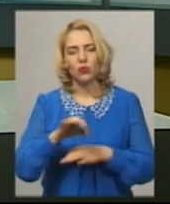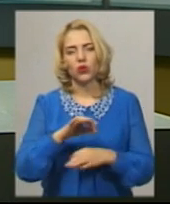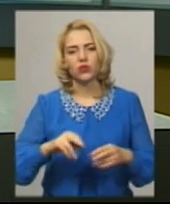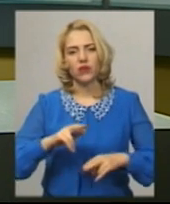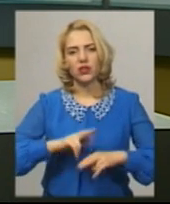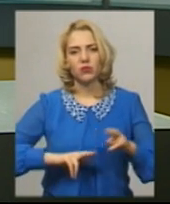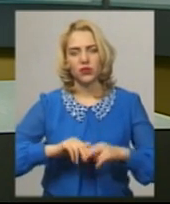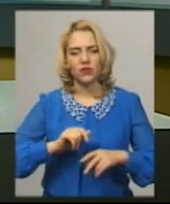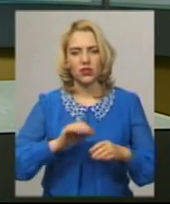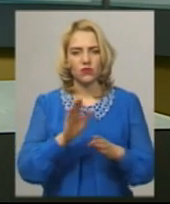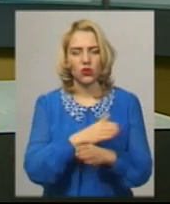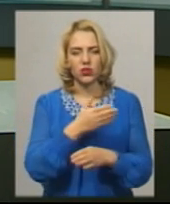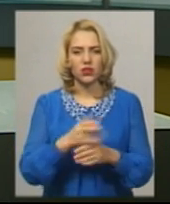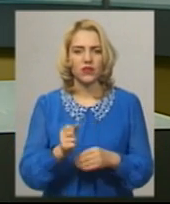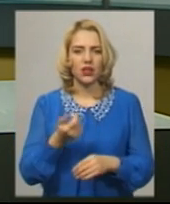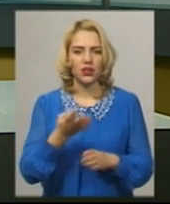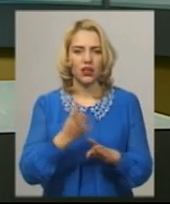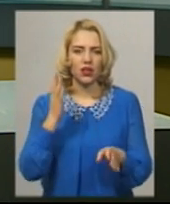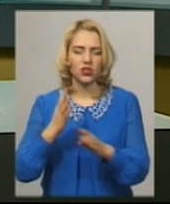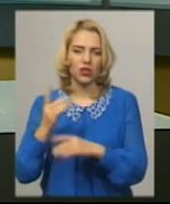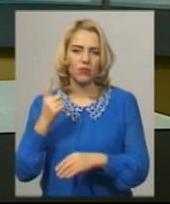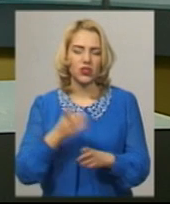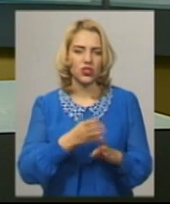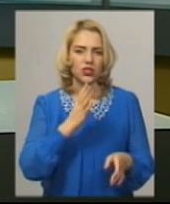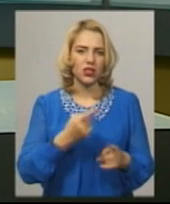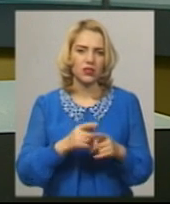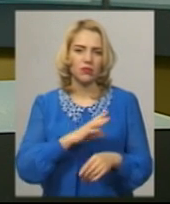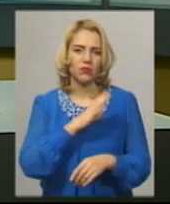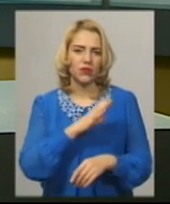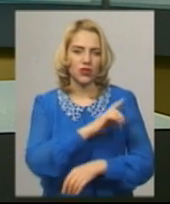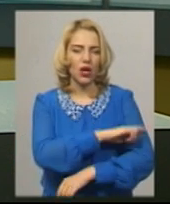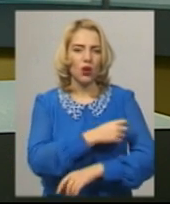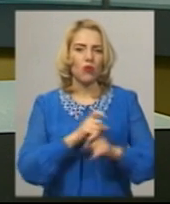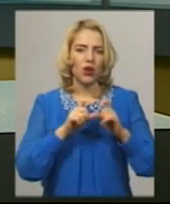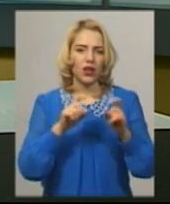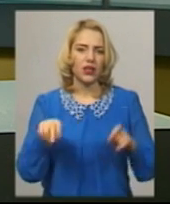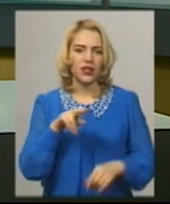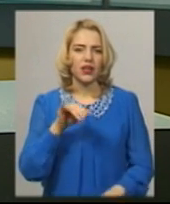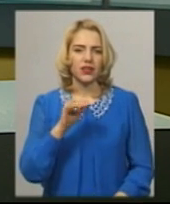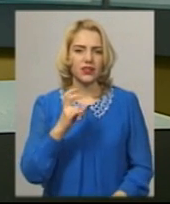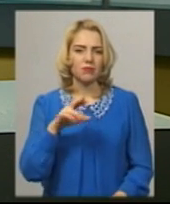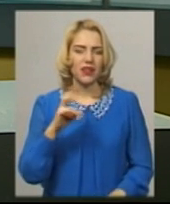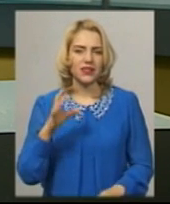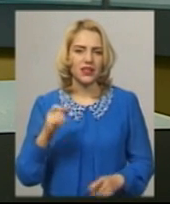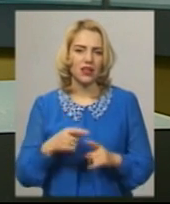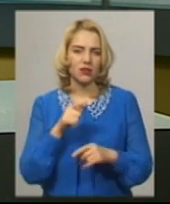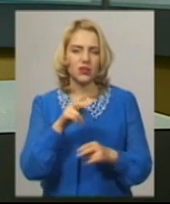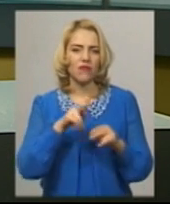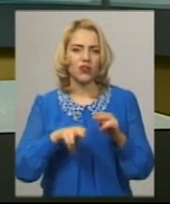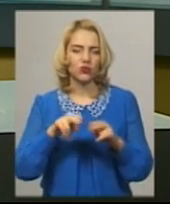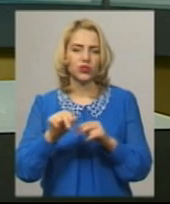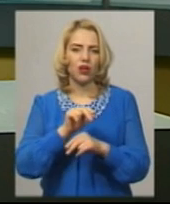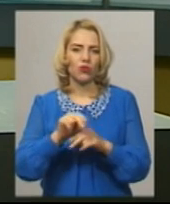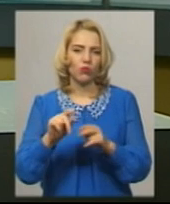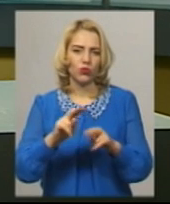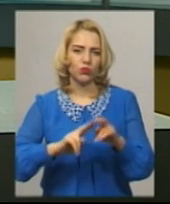Проєктування і будівництво розділено на кілька черг. У першій черзі – колишня поліклініка диспансеру, у якій завершуються основні